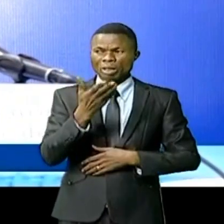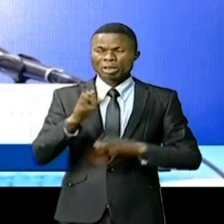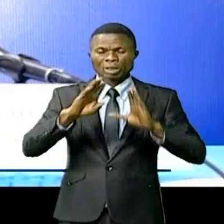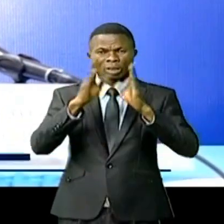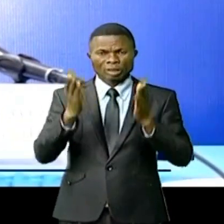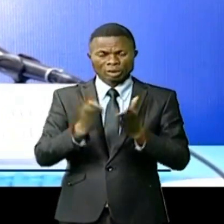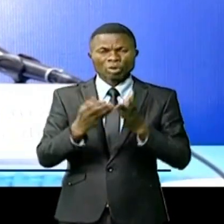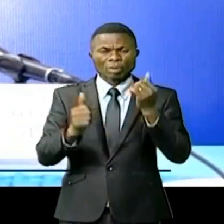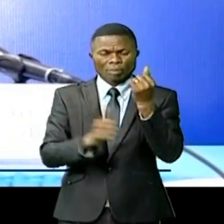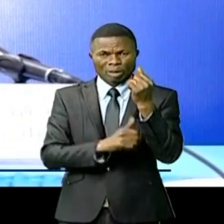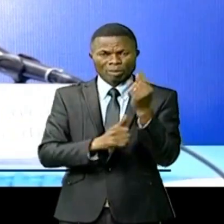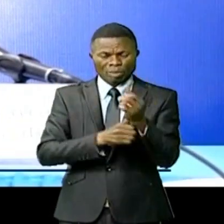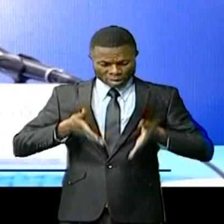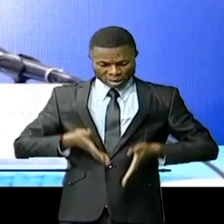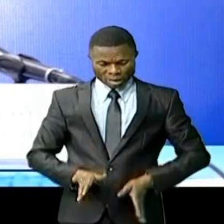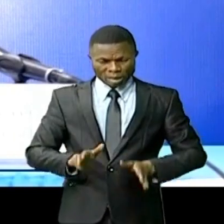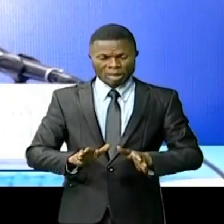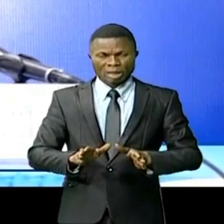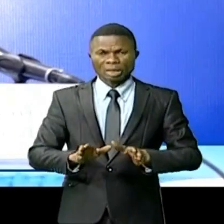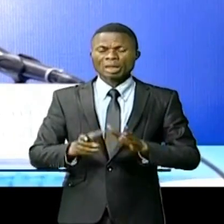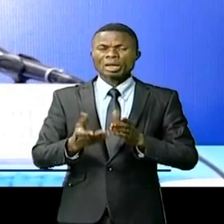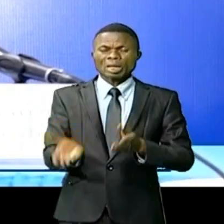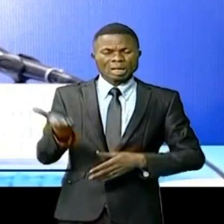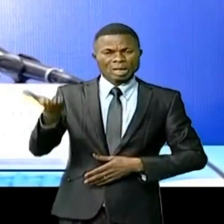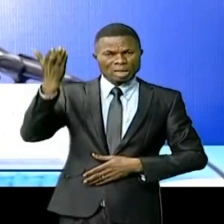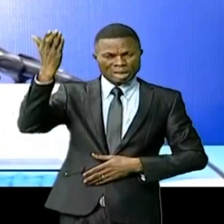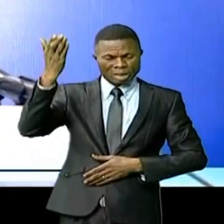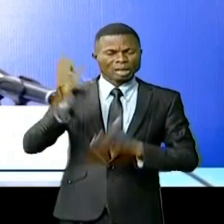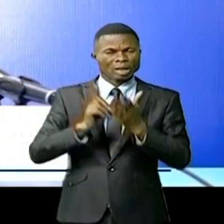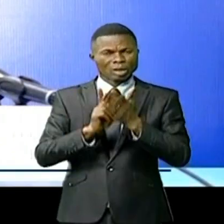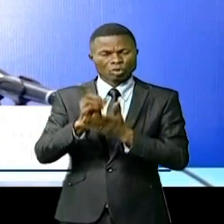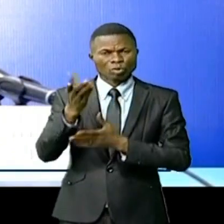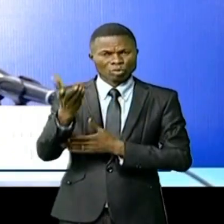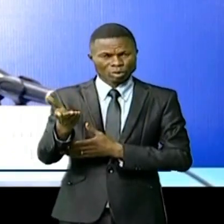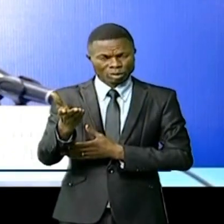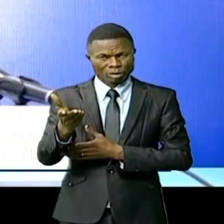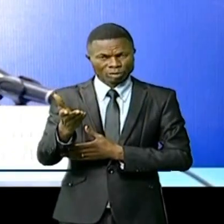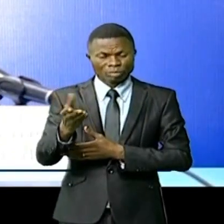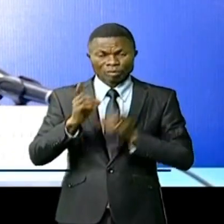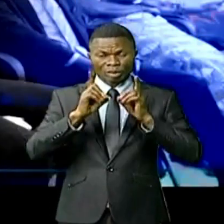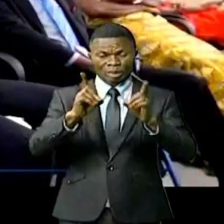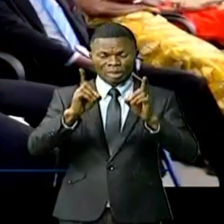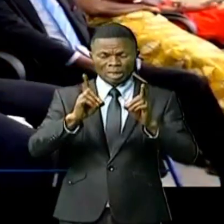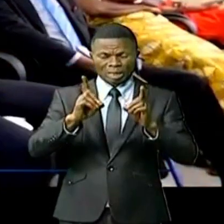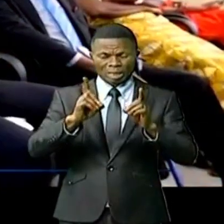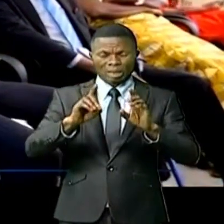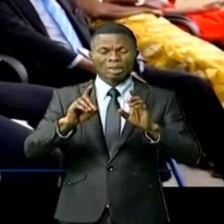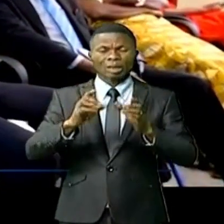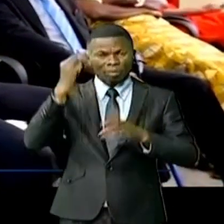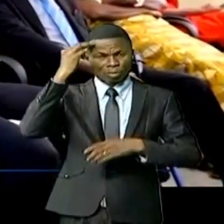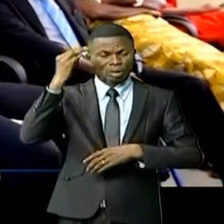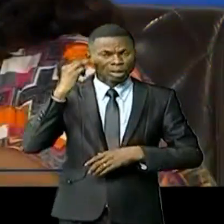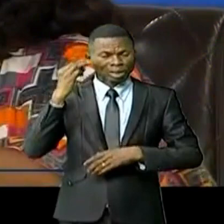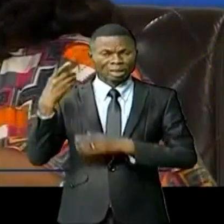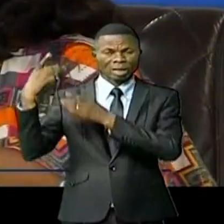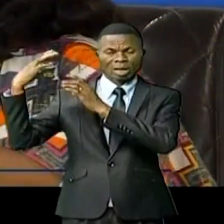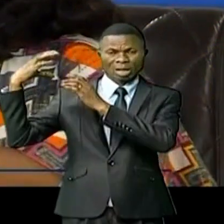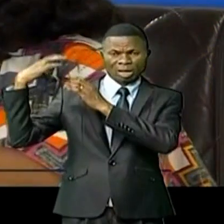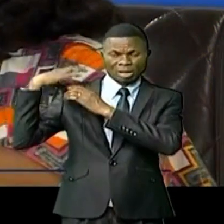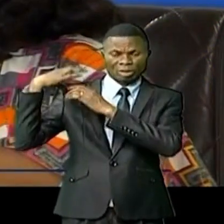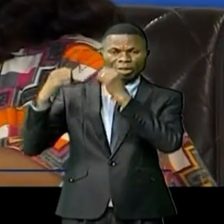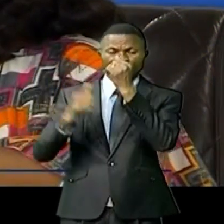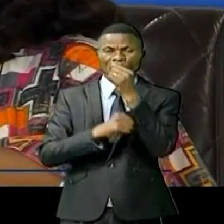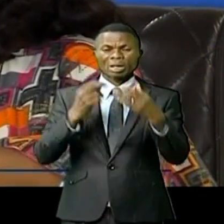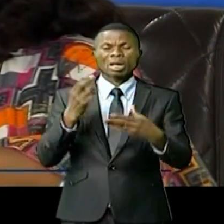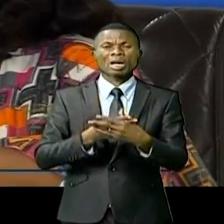les êtres humains naissent libres et égaux en dignité et en droit. » Après son discours captivant, la ministre déléguée en charge des personnes